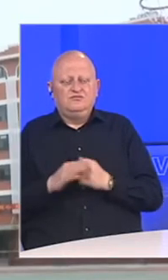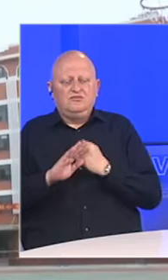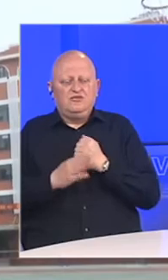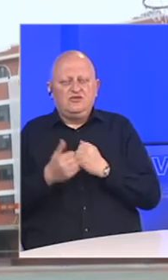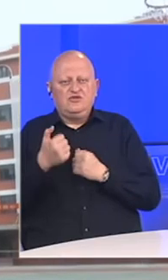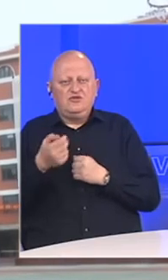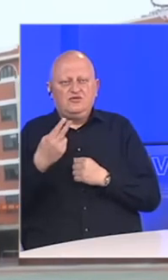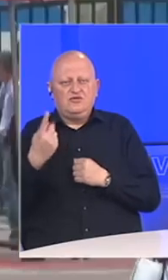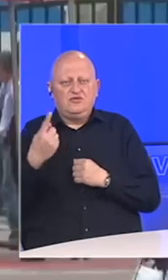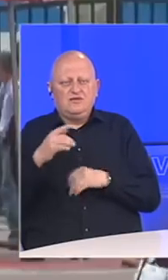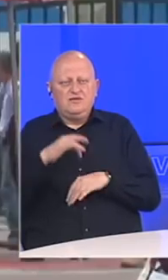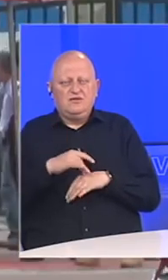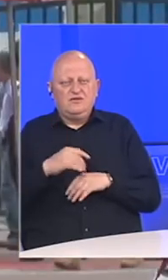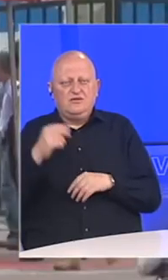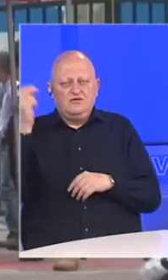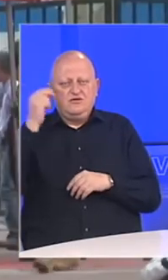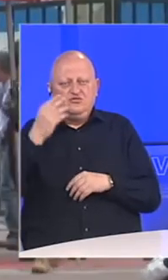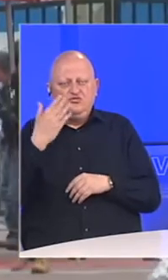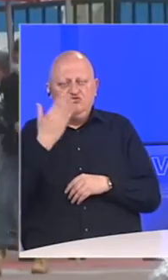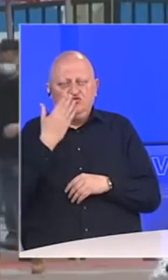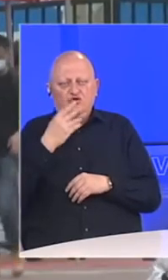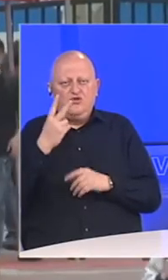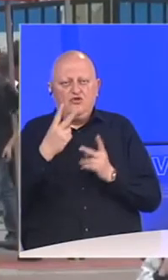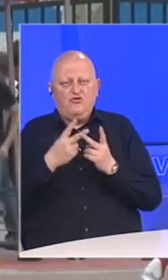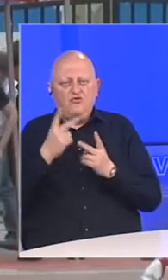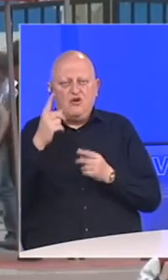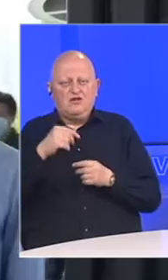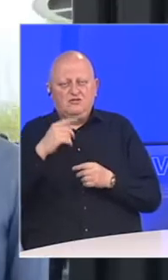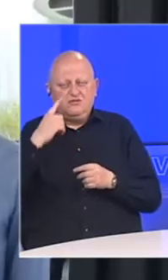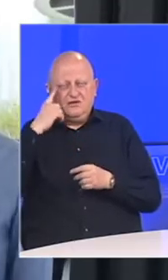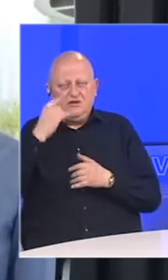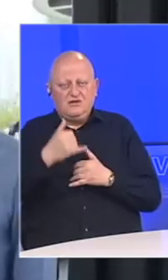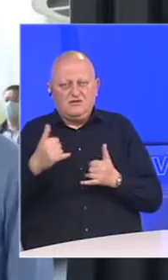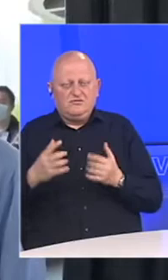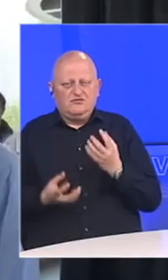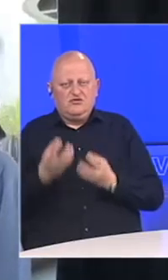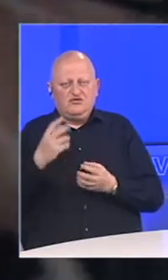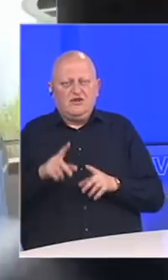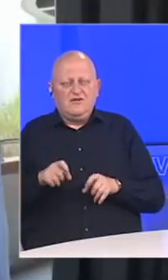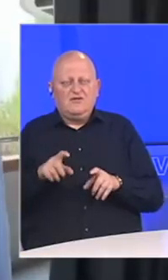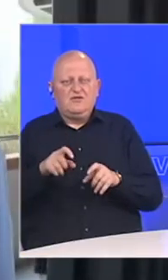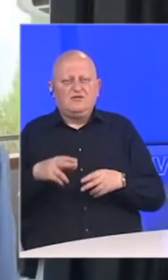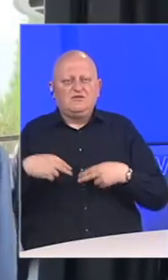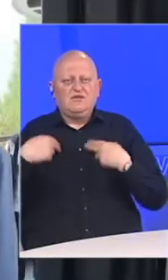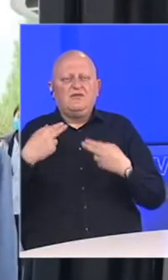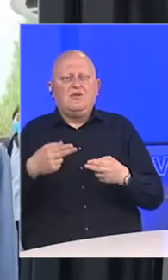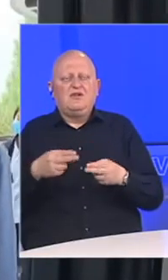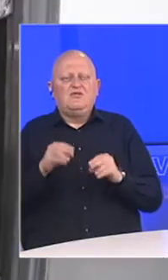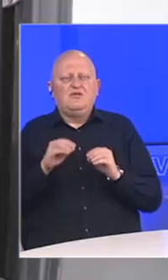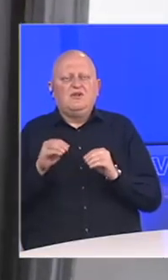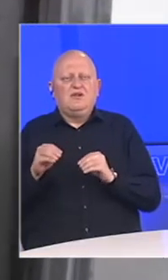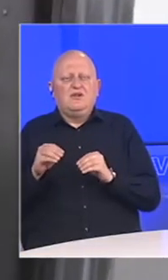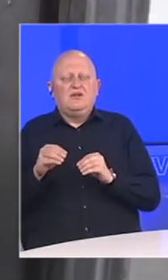Učenici 121. srednje i strukovne škole u Wuhanu, kineskom gradu, koji je bio prvo žarište koronavirusa, vratili su se na